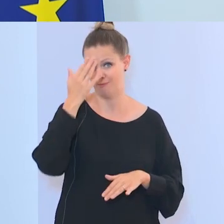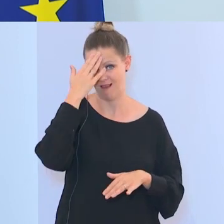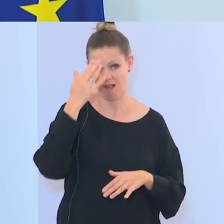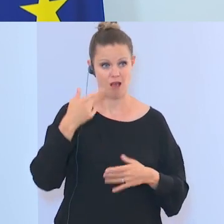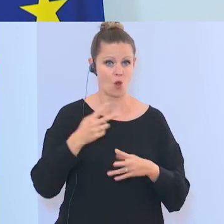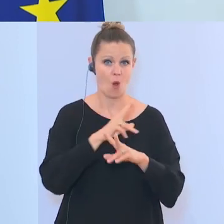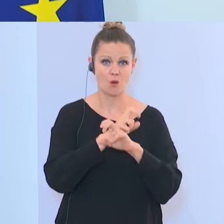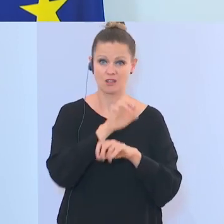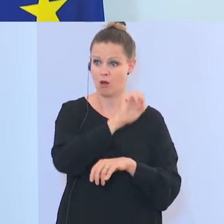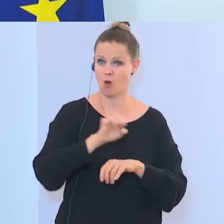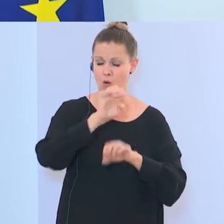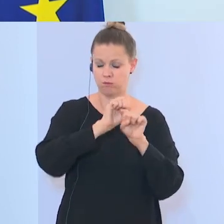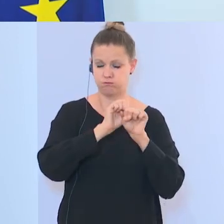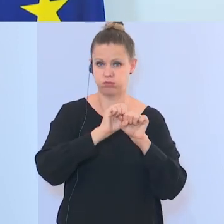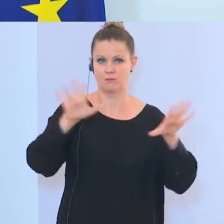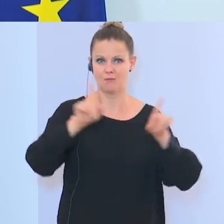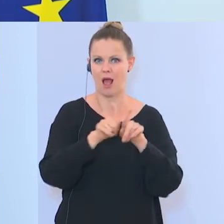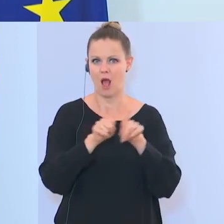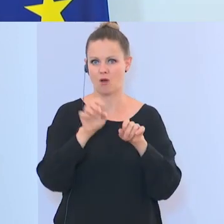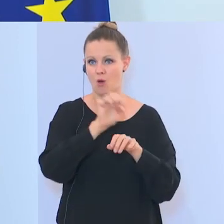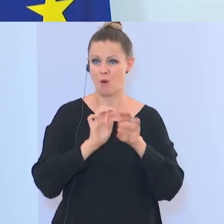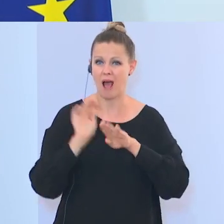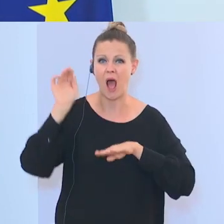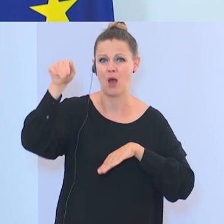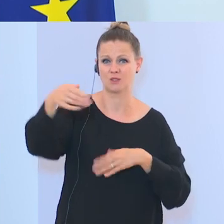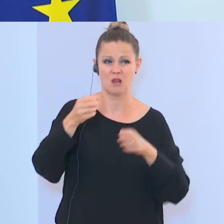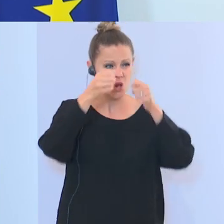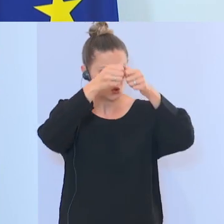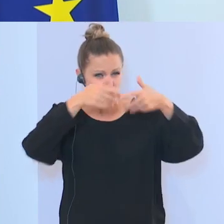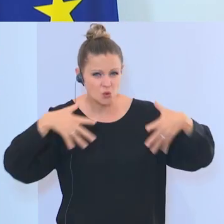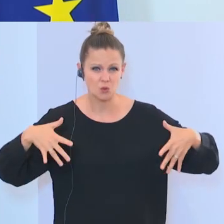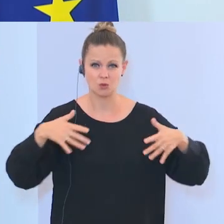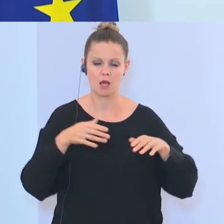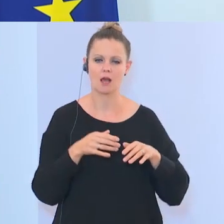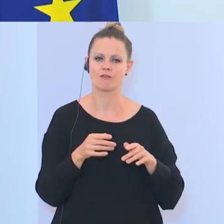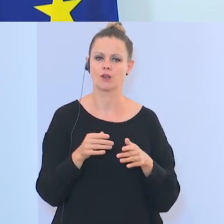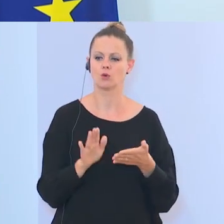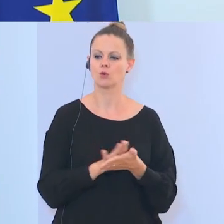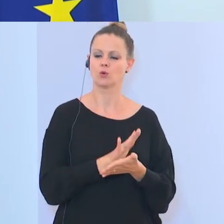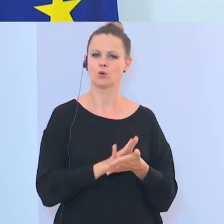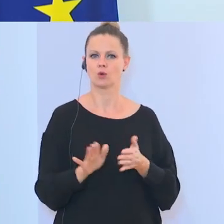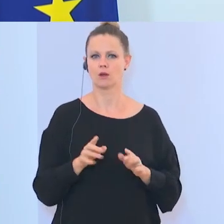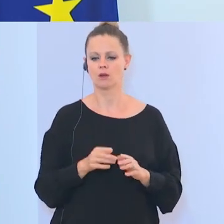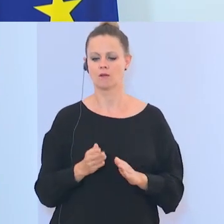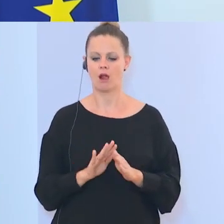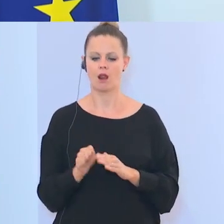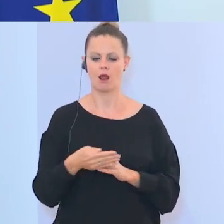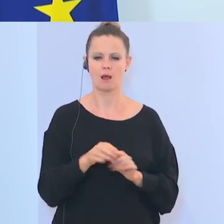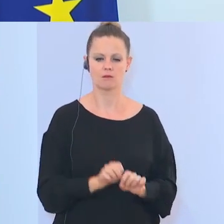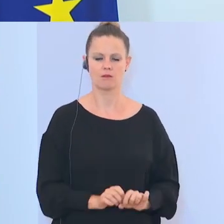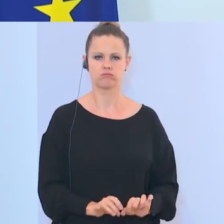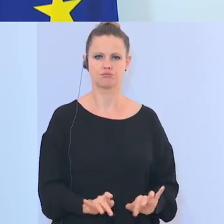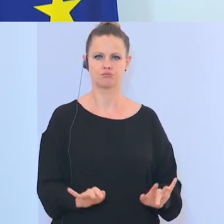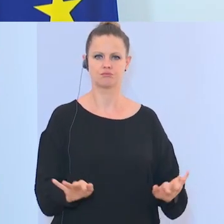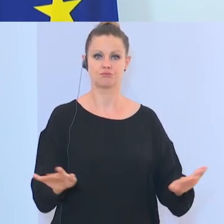sondern auch in Europa, aber auch außerhalb von Europa, mit all seinen Strukturen, die sehr subtil auch in der Gesellschaft sich verbreitet